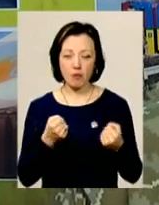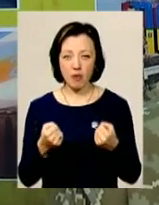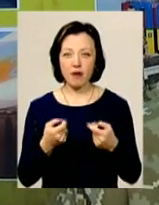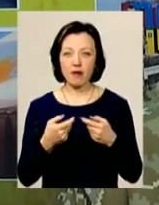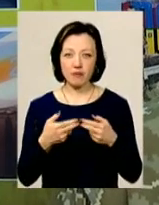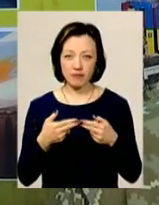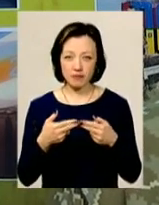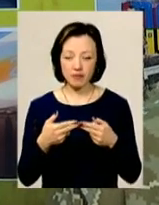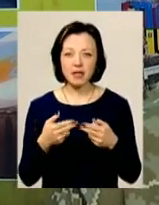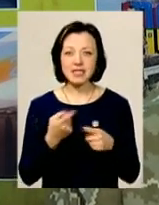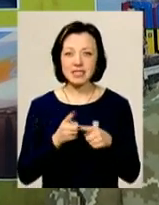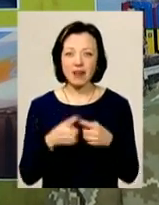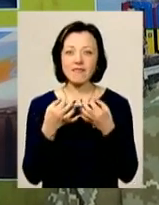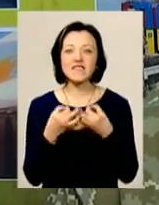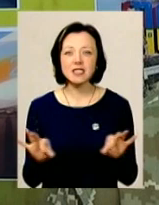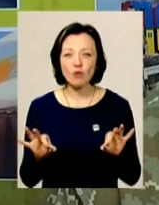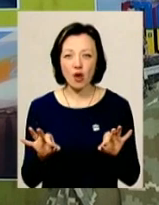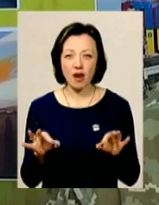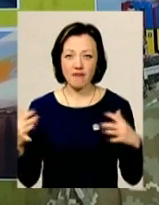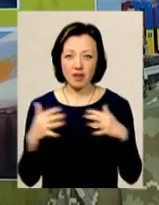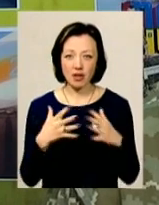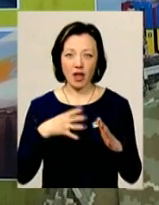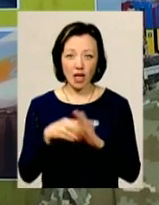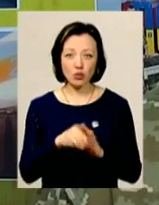визвольна війна, на якій гинуть люди.